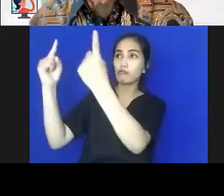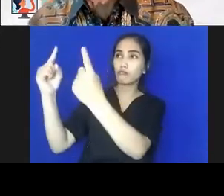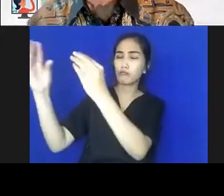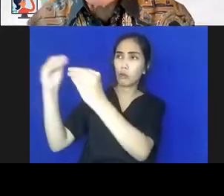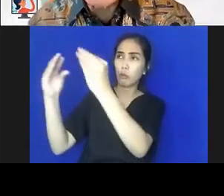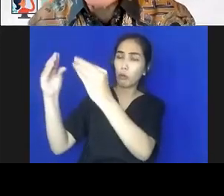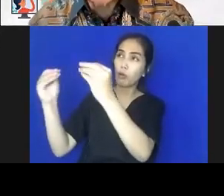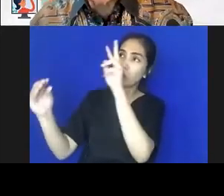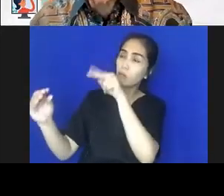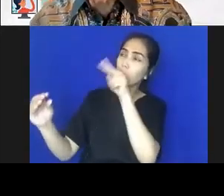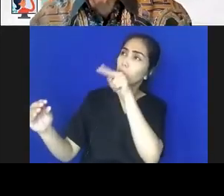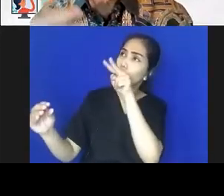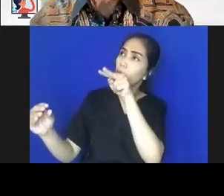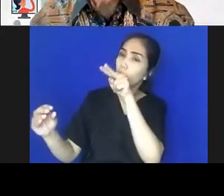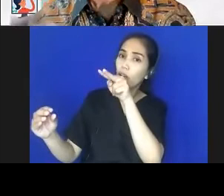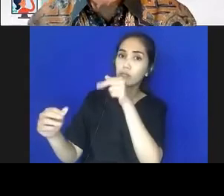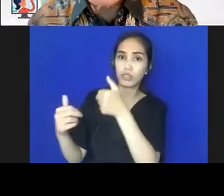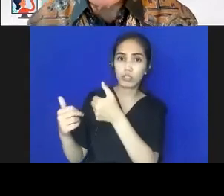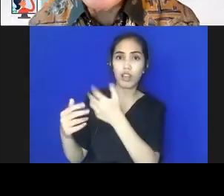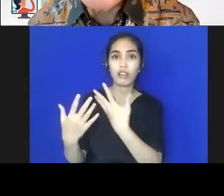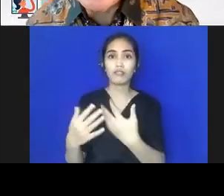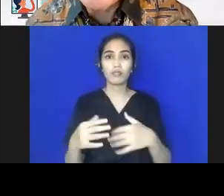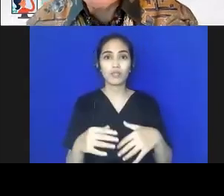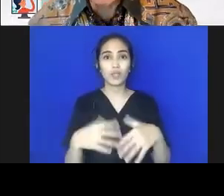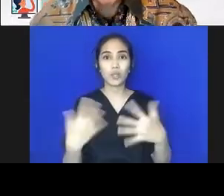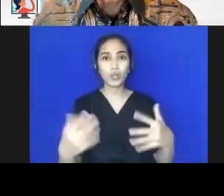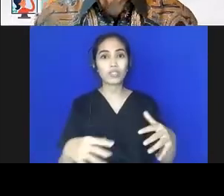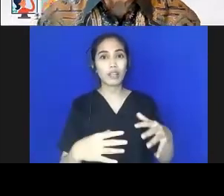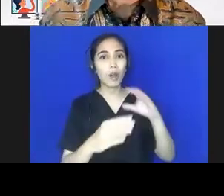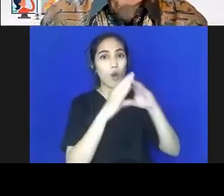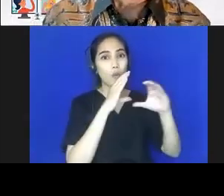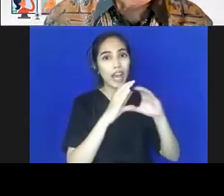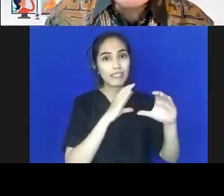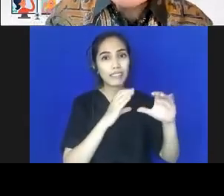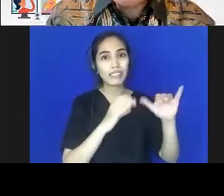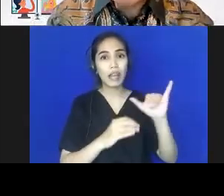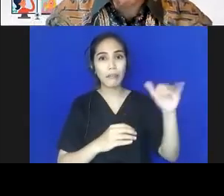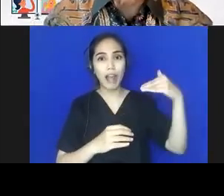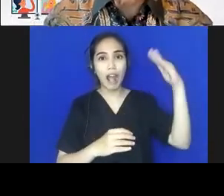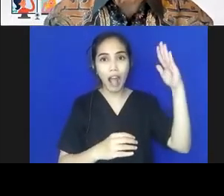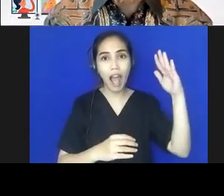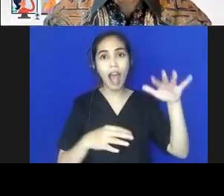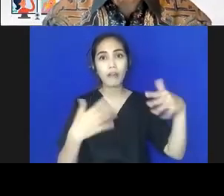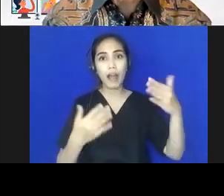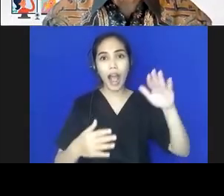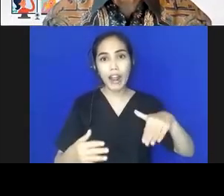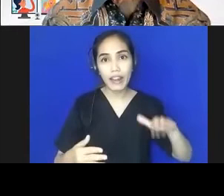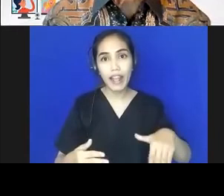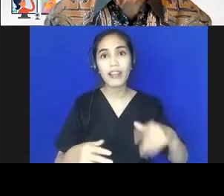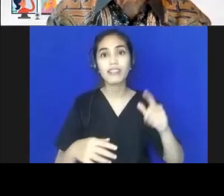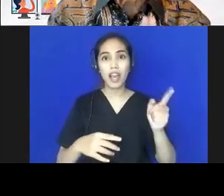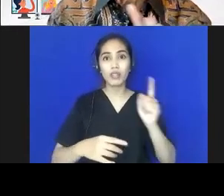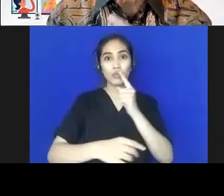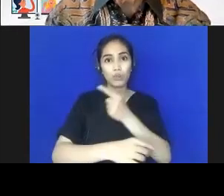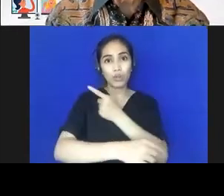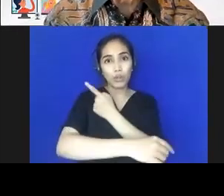Dia bisa berhubungan dengan kakak adiknya, dengan teman-temannya lebih baik ya. Kemampuan ini juga melahirkan kemampuan bahasa. Dan